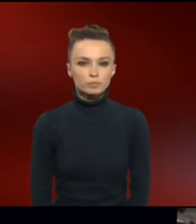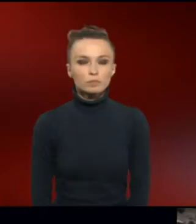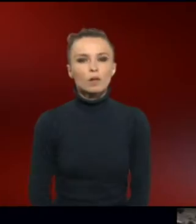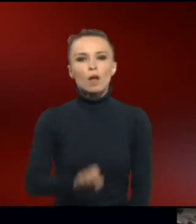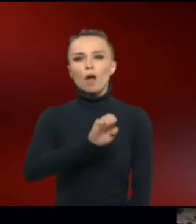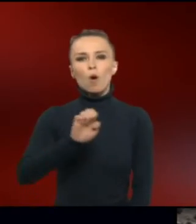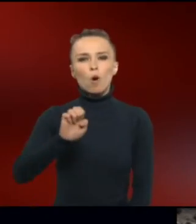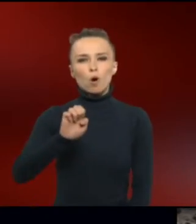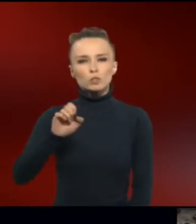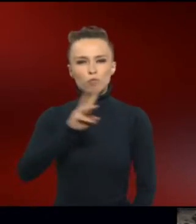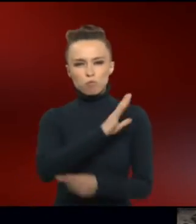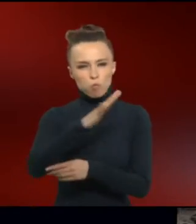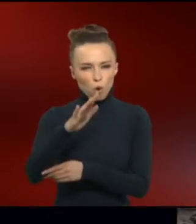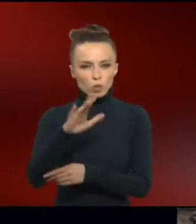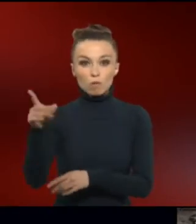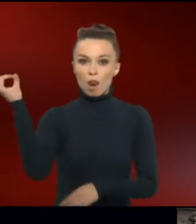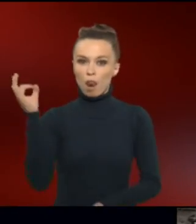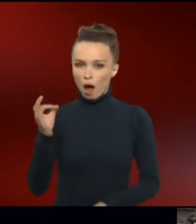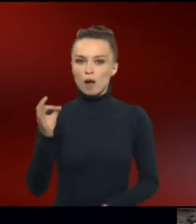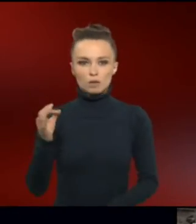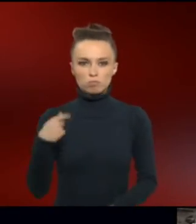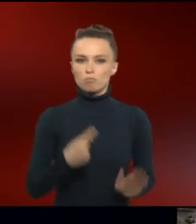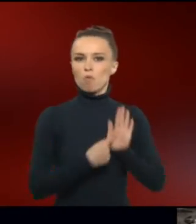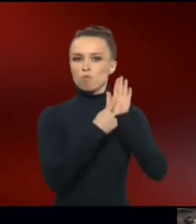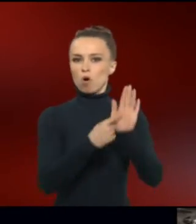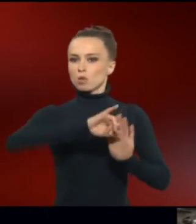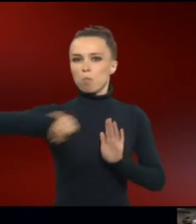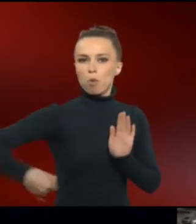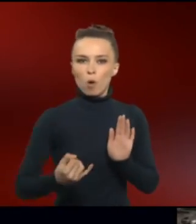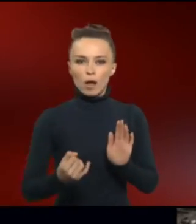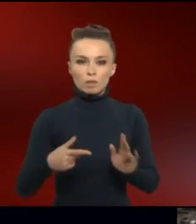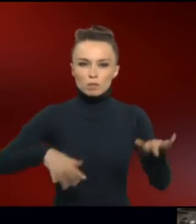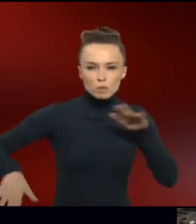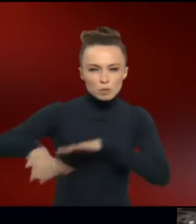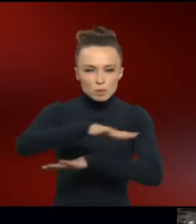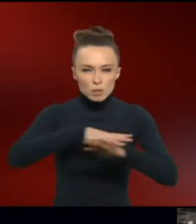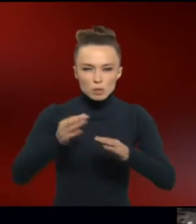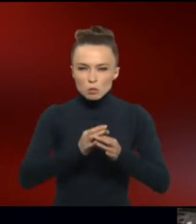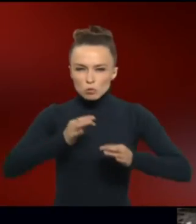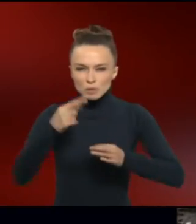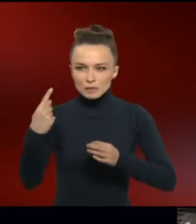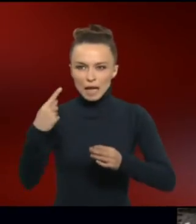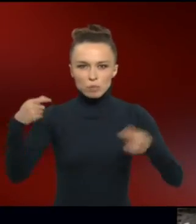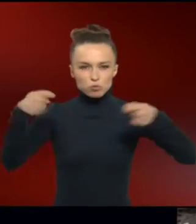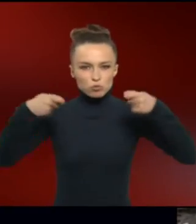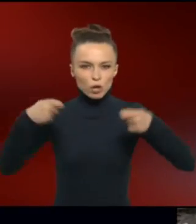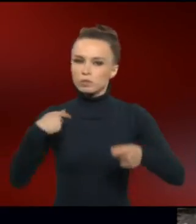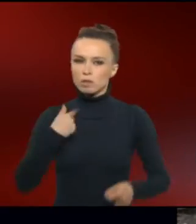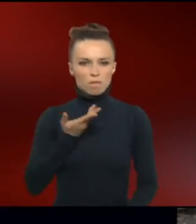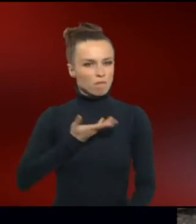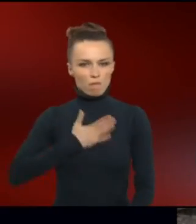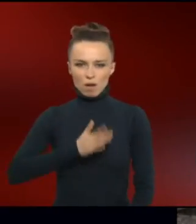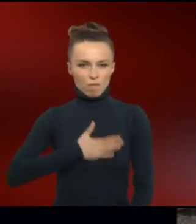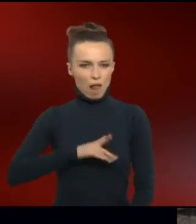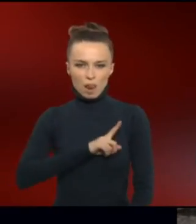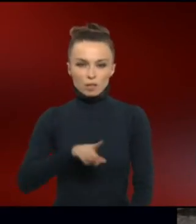Earlswood und sein Leiter werden zum beachteten Vorzeigeprojekt. Der Rummel passt den Stiftern immer weniger. 1868